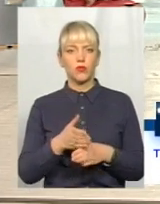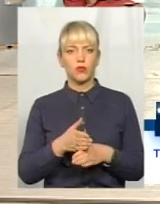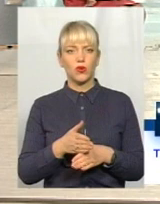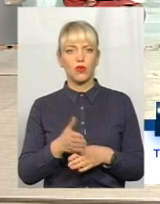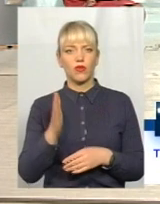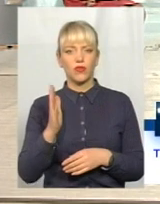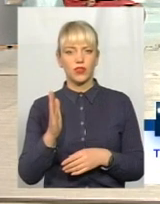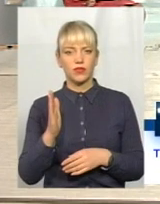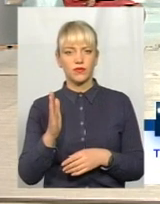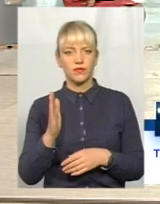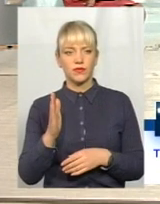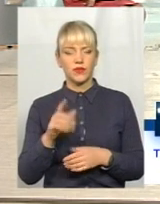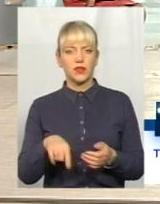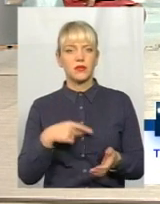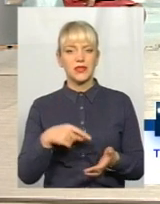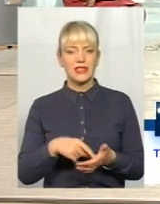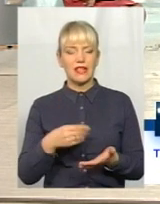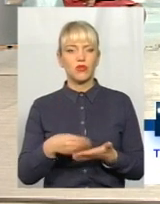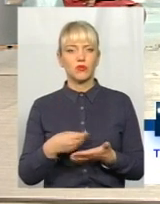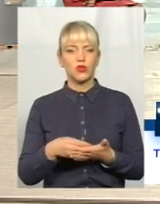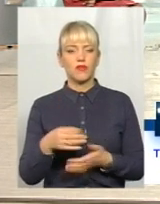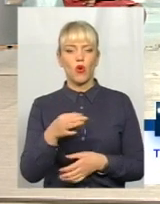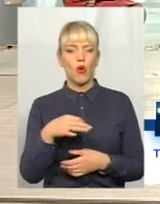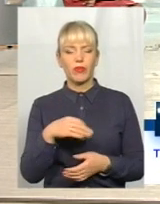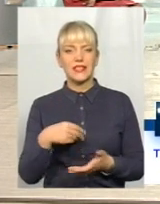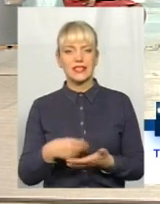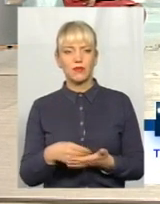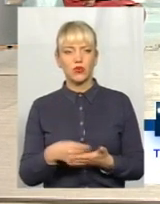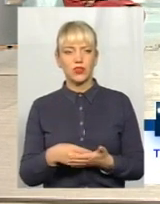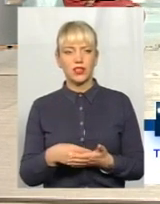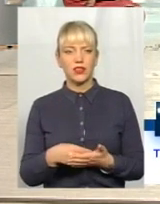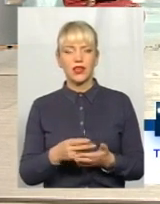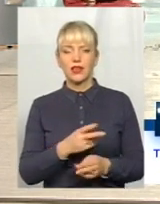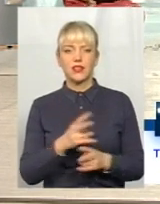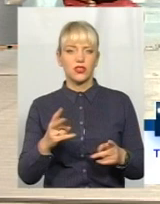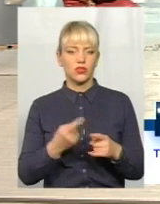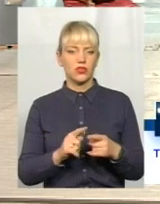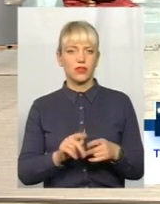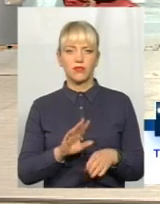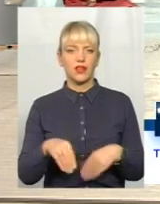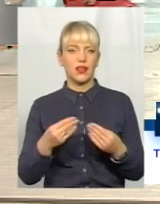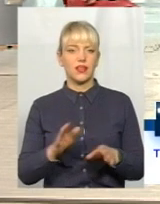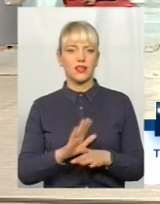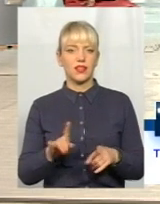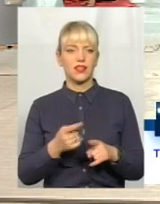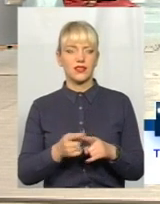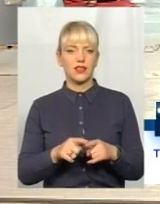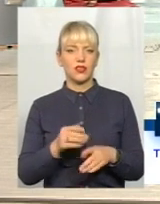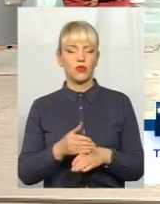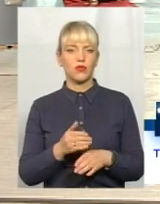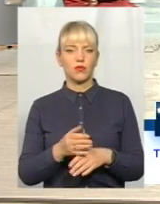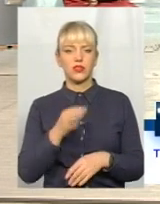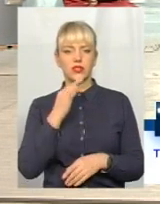місцеві бюджети, в обласні бюджети, ніщо їм не дає, не надає цієї допомоги.